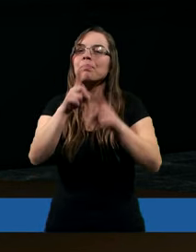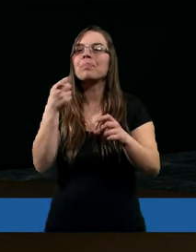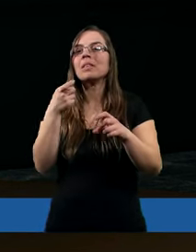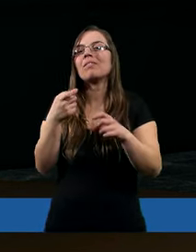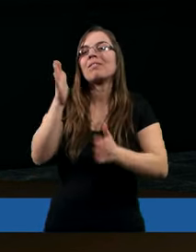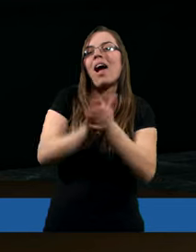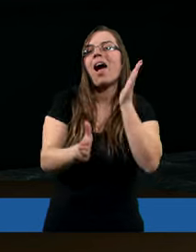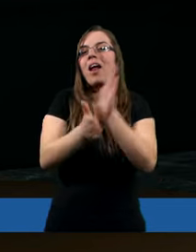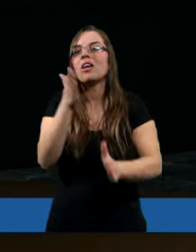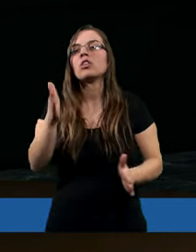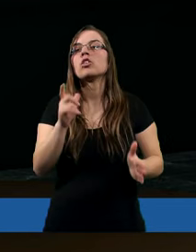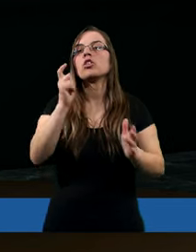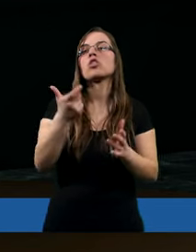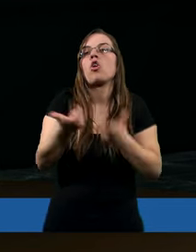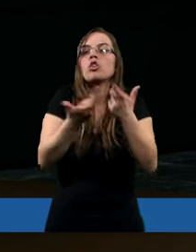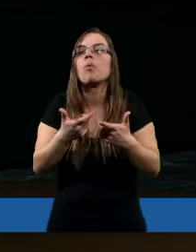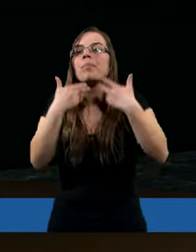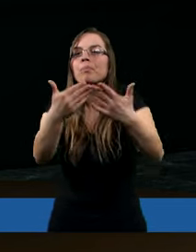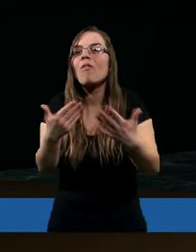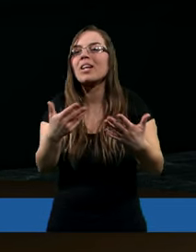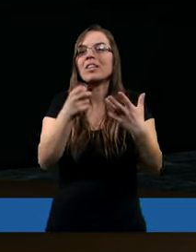chce się, chce się powiedzieć